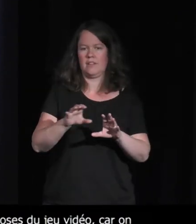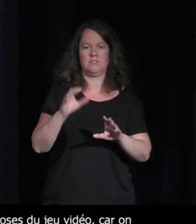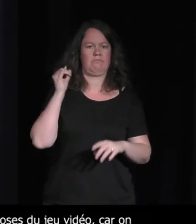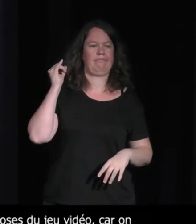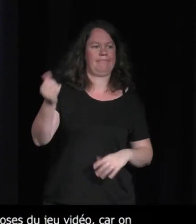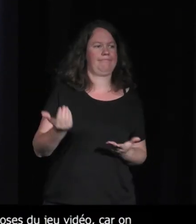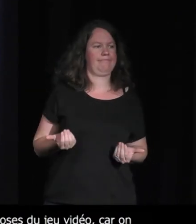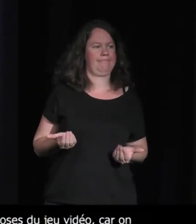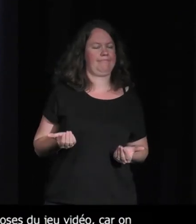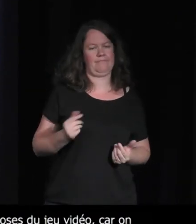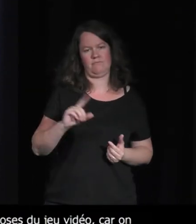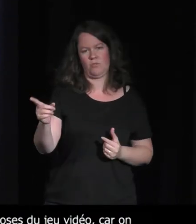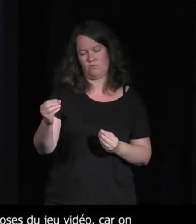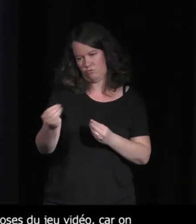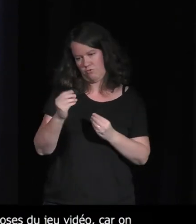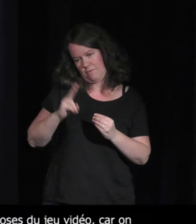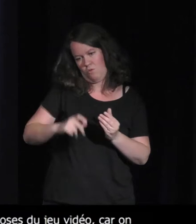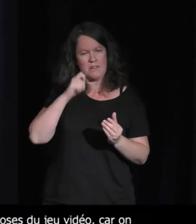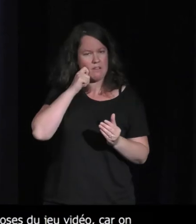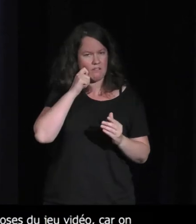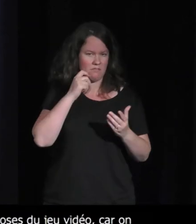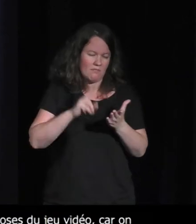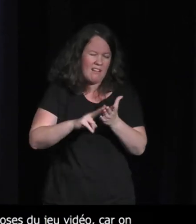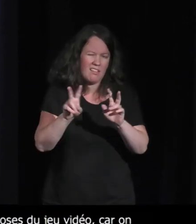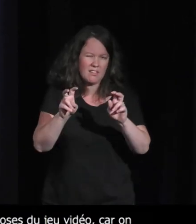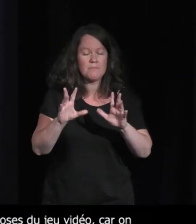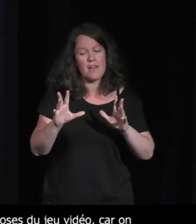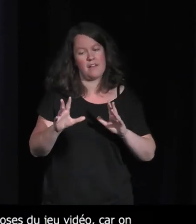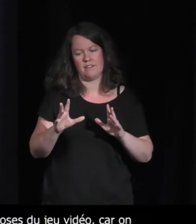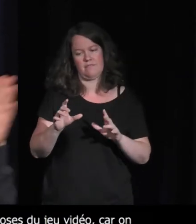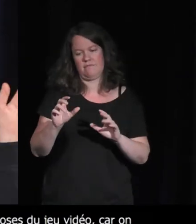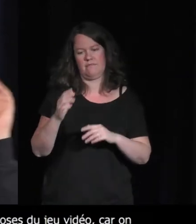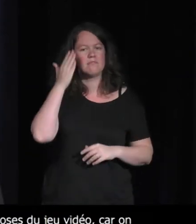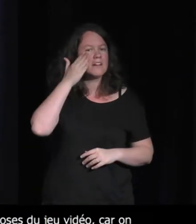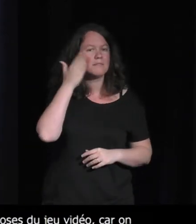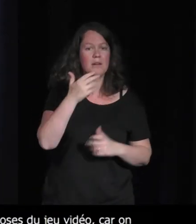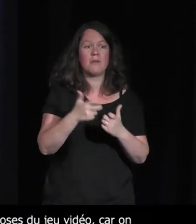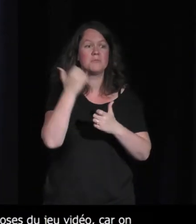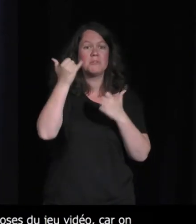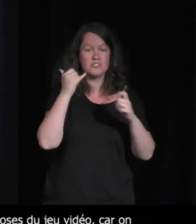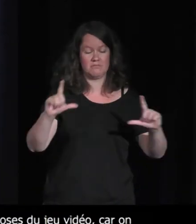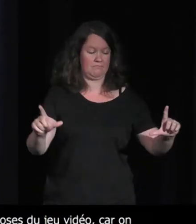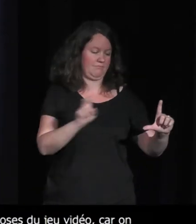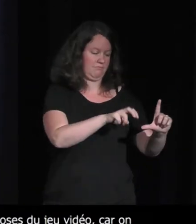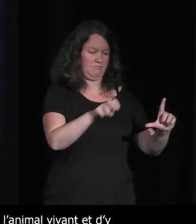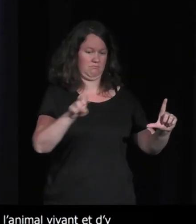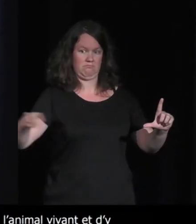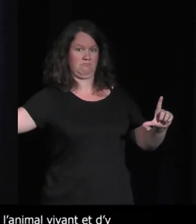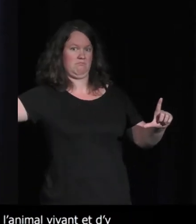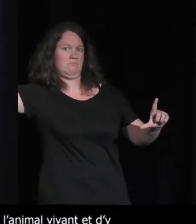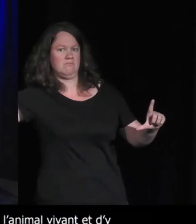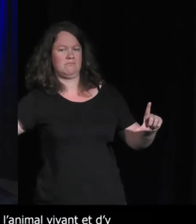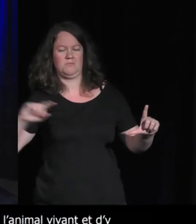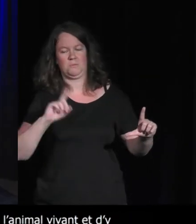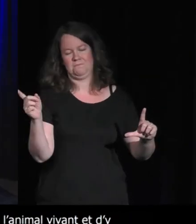d'y croire un petit peu mais bon pas jusqu'au point à ce qu'on perde le contrôle de l'animal et qu s'en aille de l'écran c'est un point